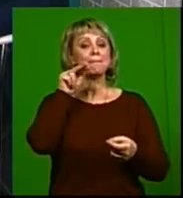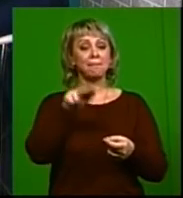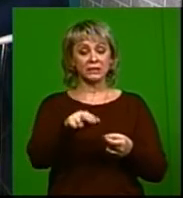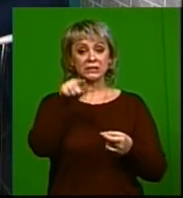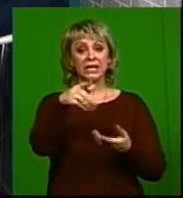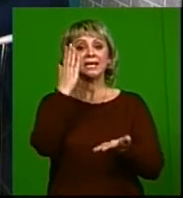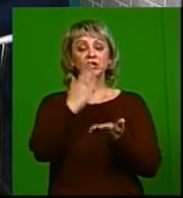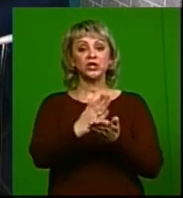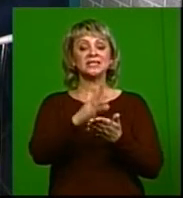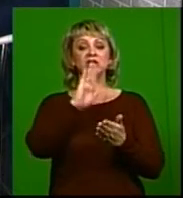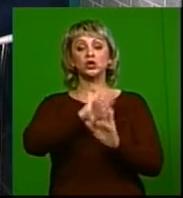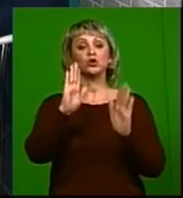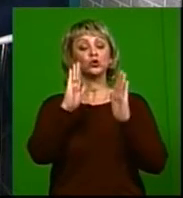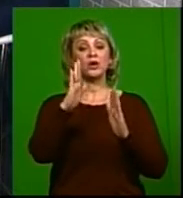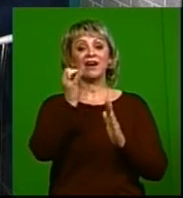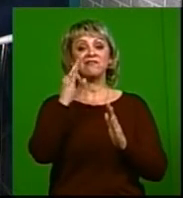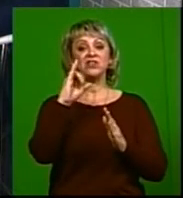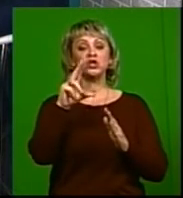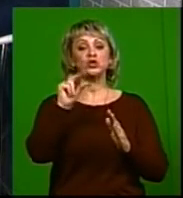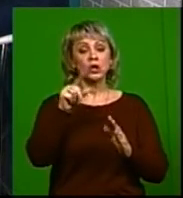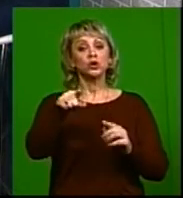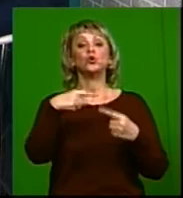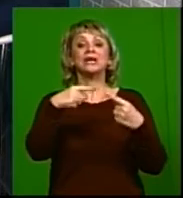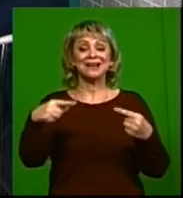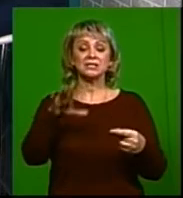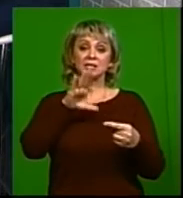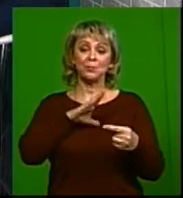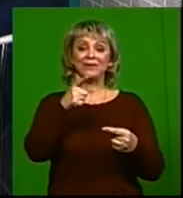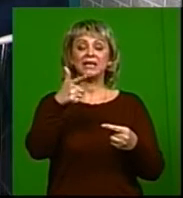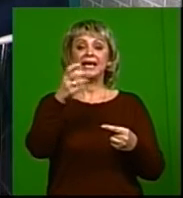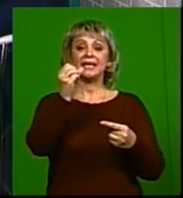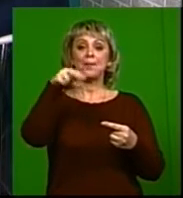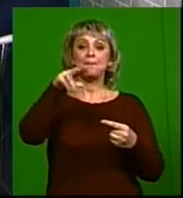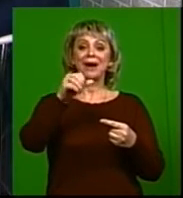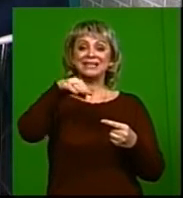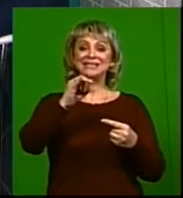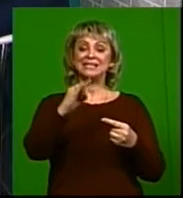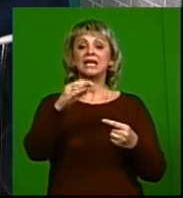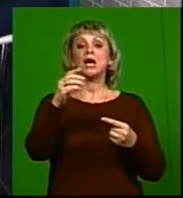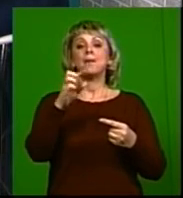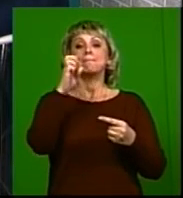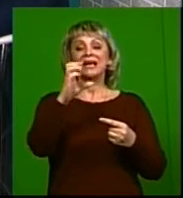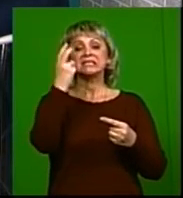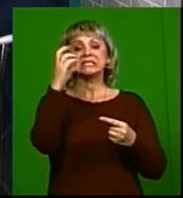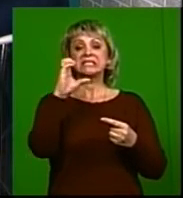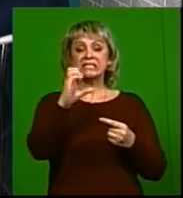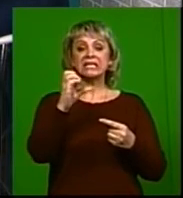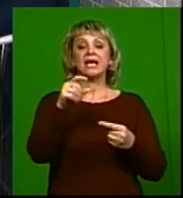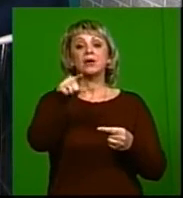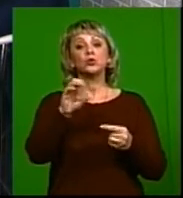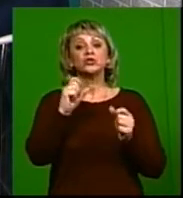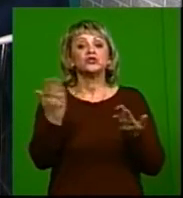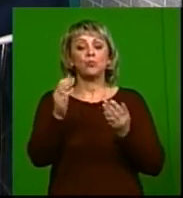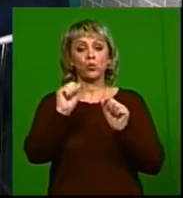потому что есть ещё не только ВИЧ, но и другие инфекции, вирусные гепатиты, В и С и так далее, чем можно заразиться.